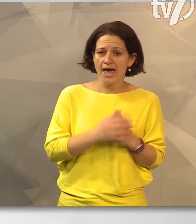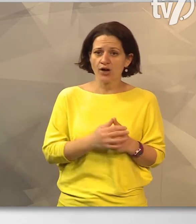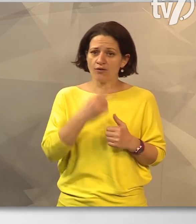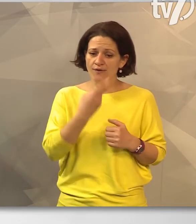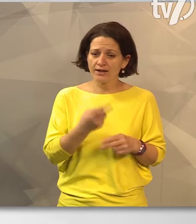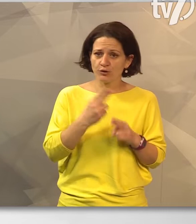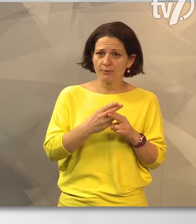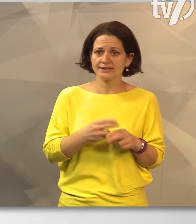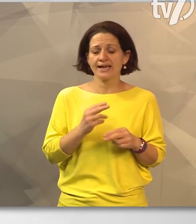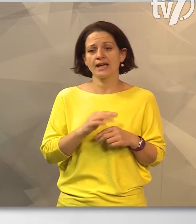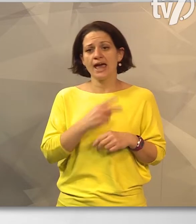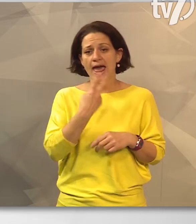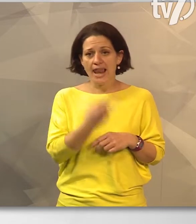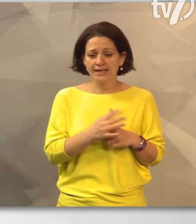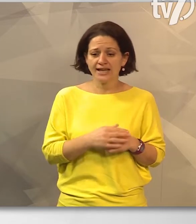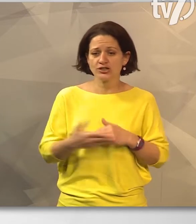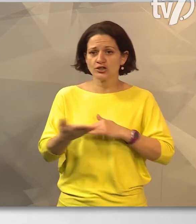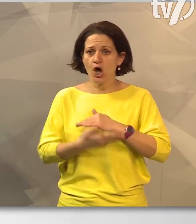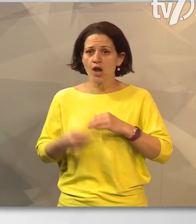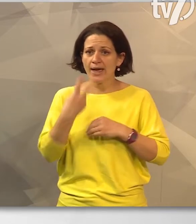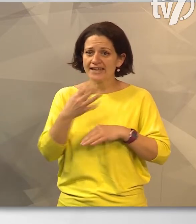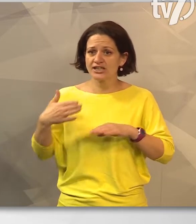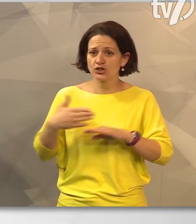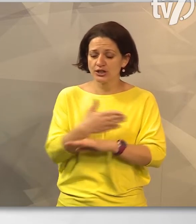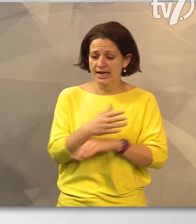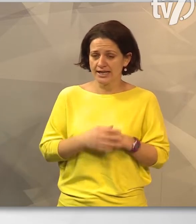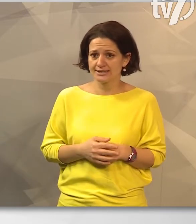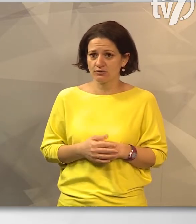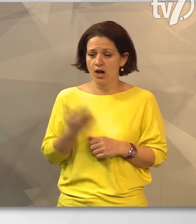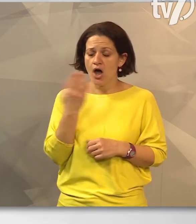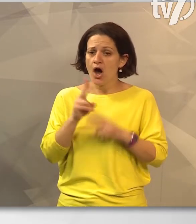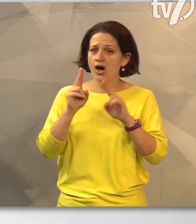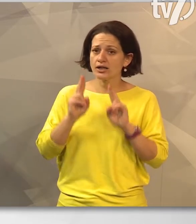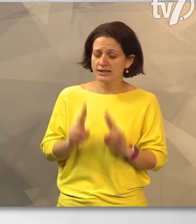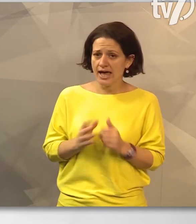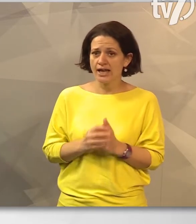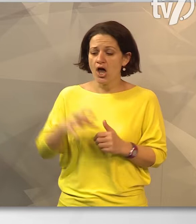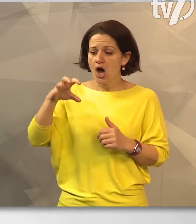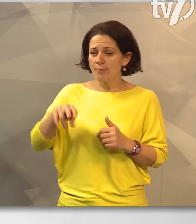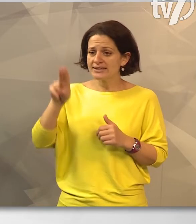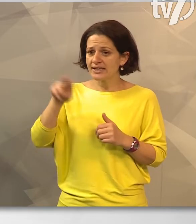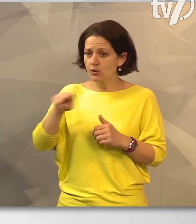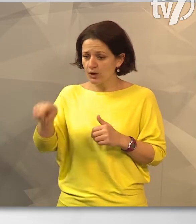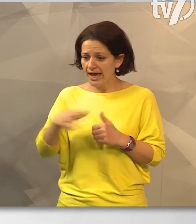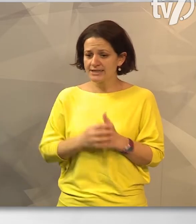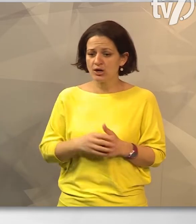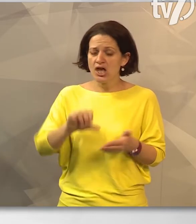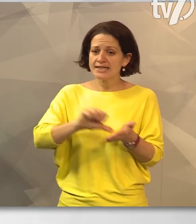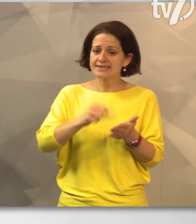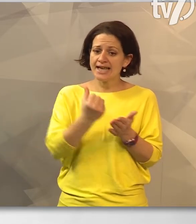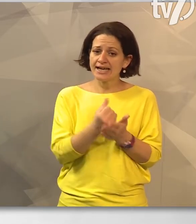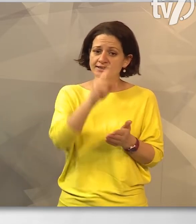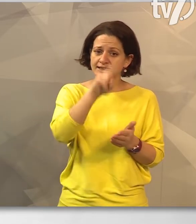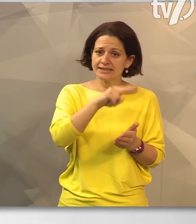hekőbeteg ellátáson, alatellátáson keresztül, és aminnyiben szükséges, a menyei kórházban és a szegedi